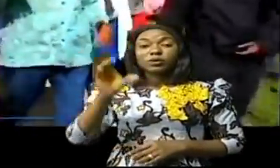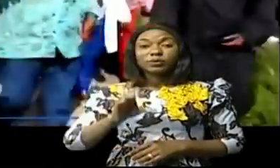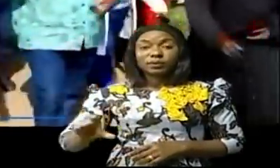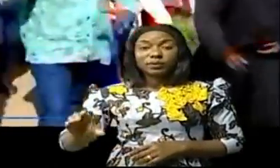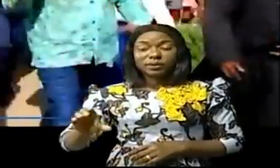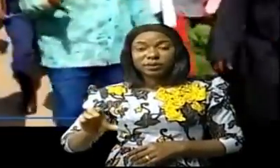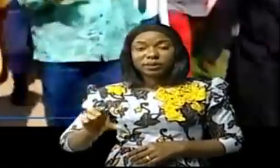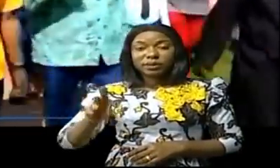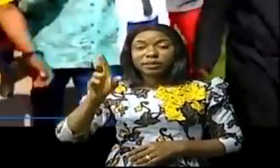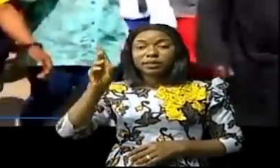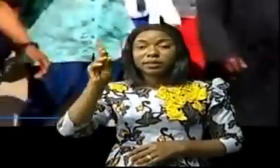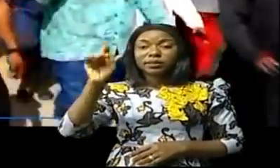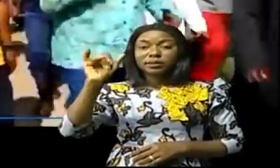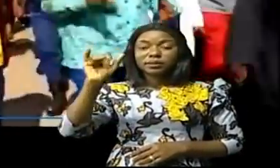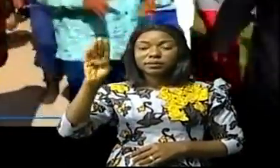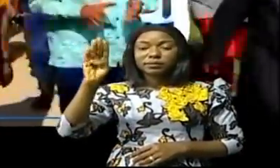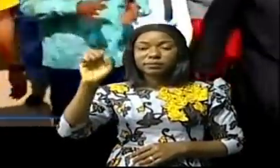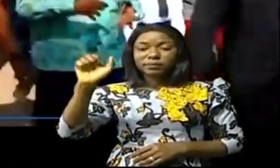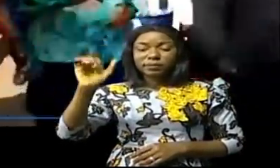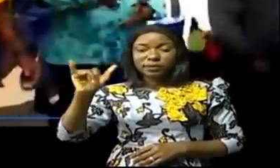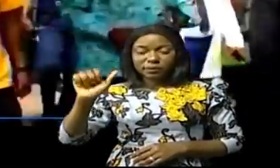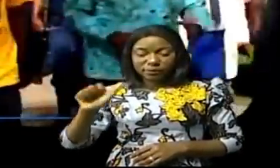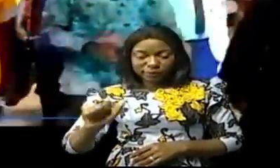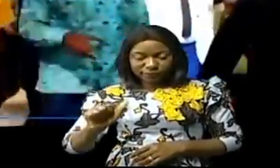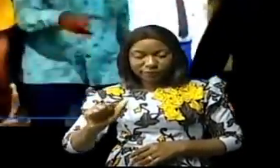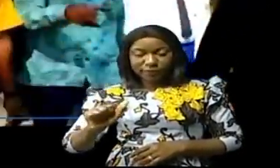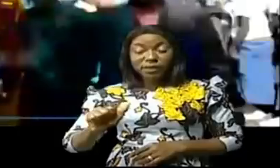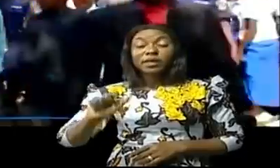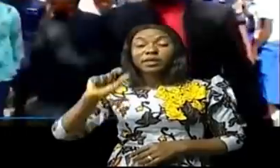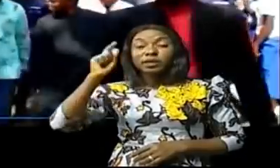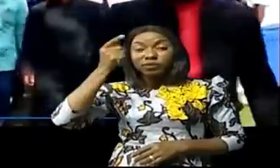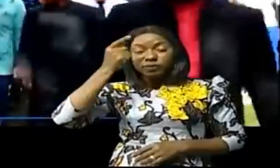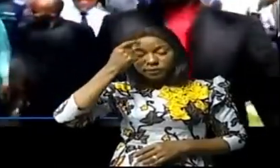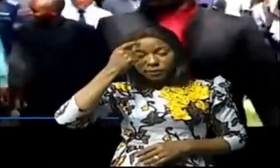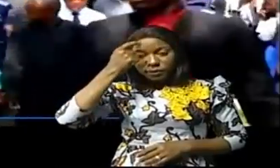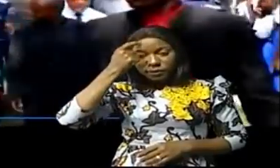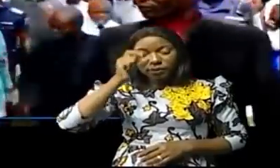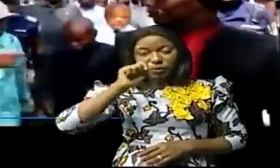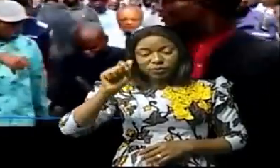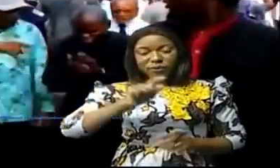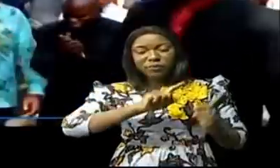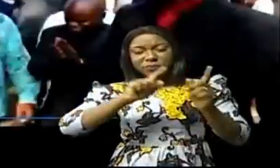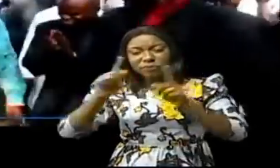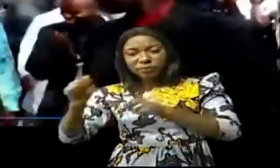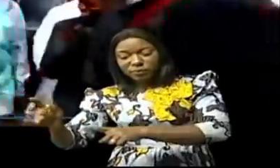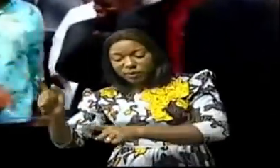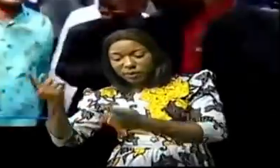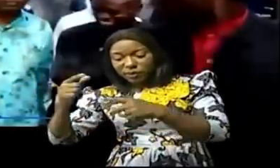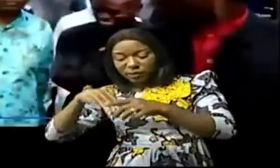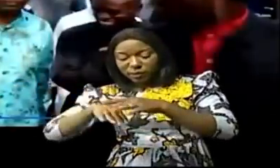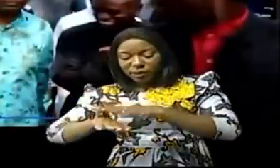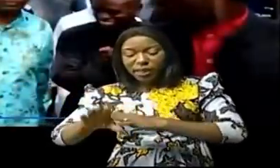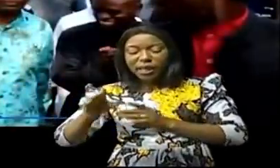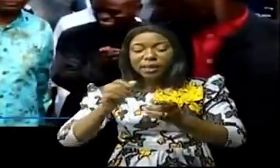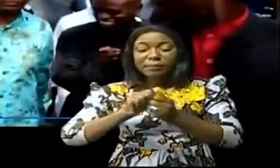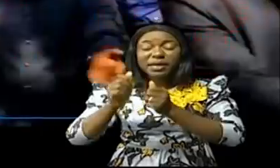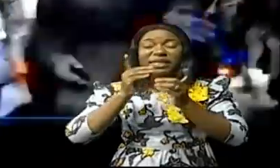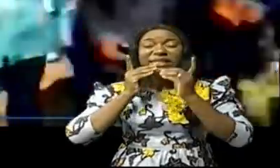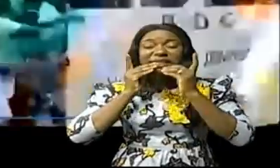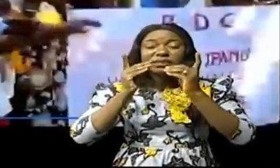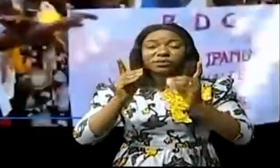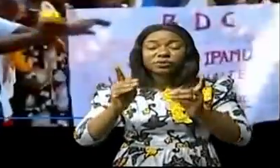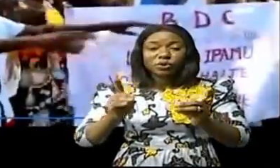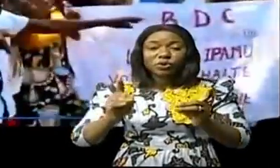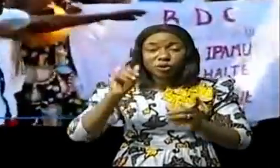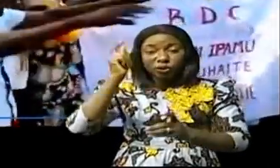-Loupé, l'étoile filante de la mission du gouverneur Itundala l conduit à la mission Ipamou. Bien avant son adresse à la population de cette mission, les cortèges